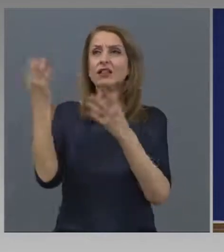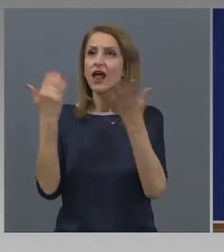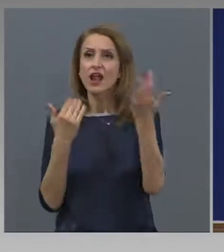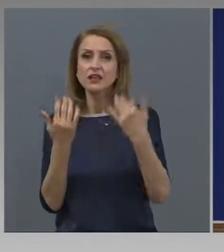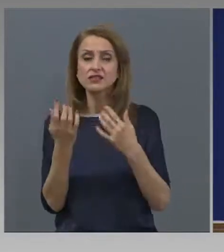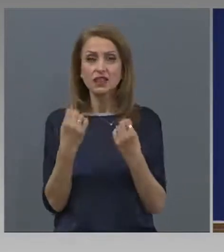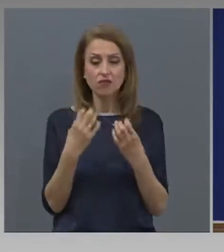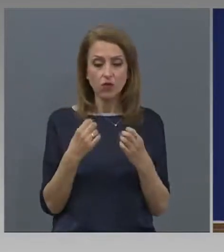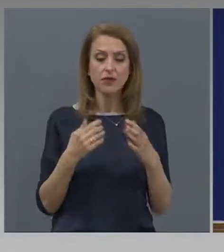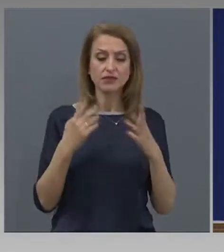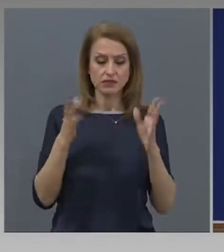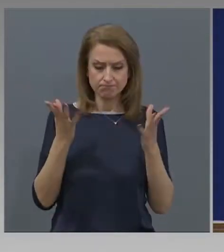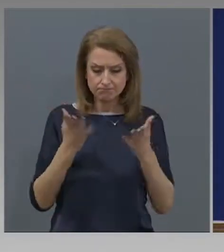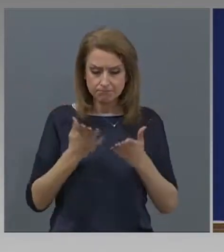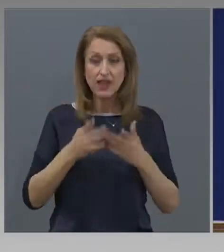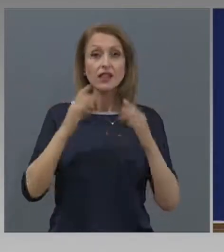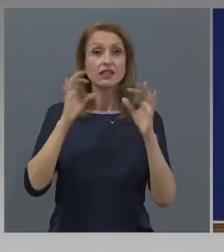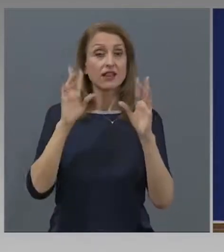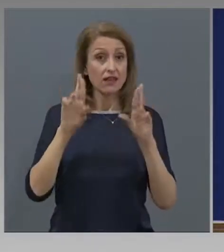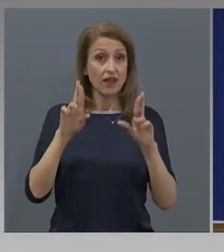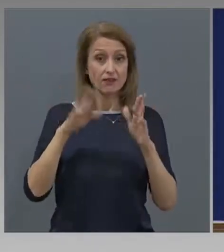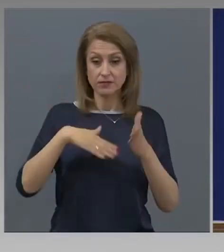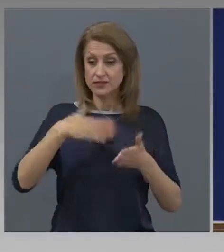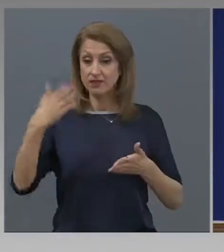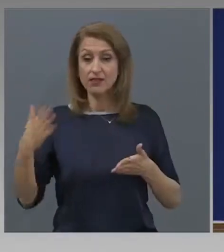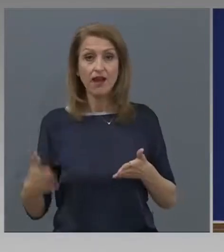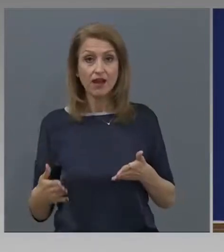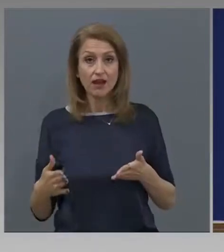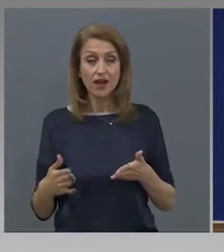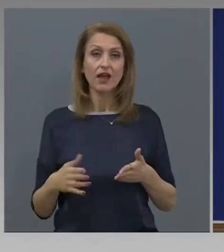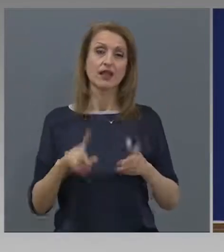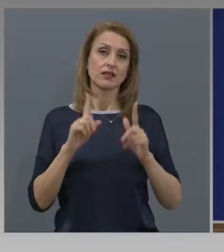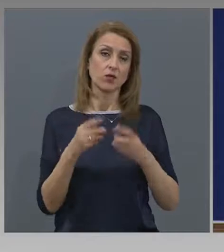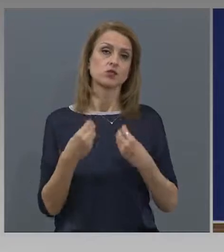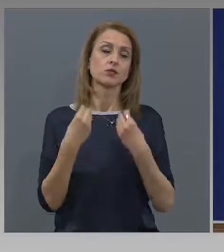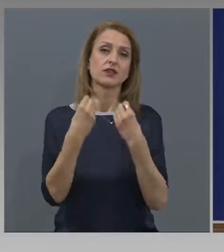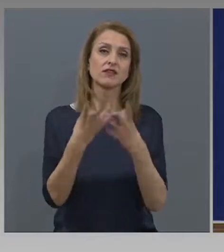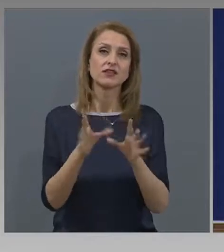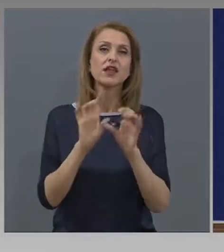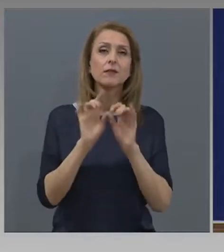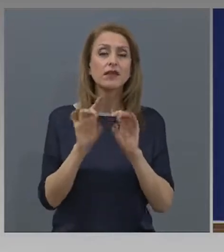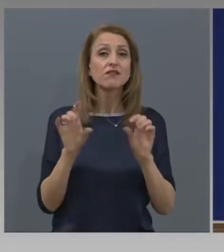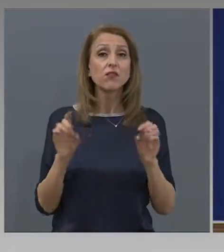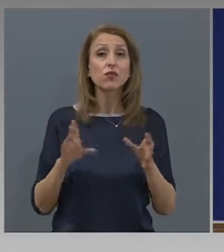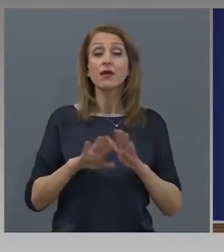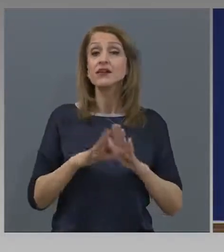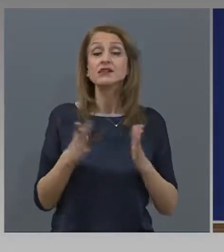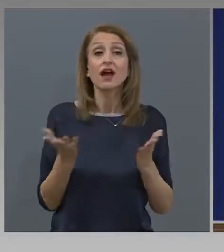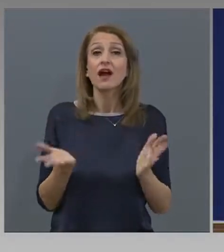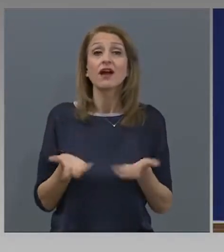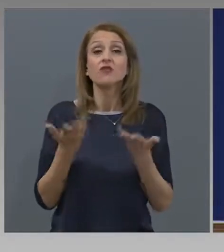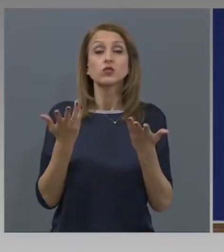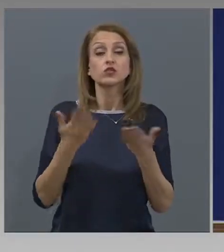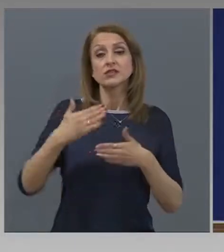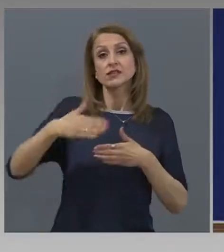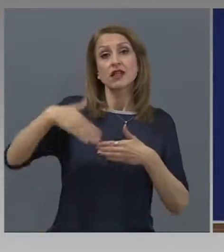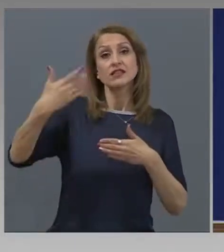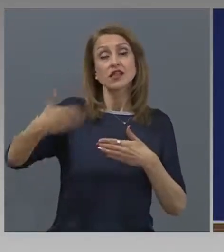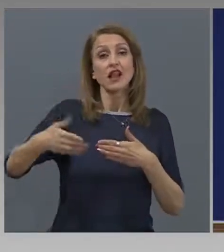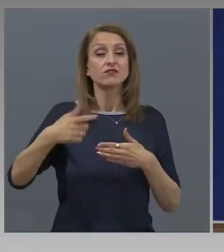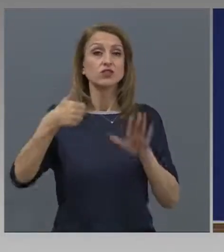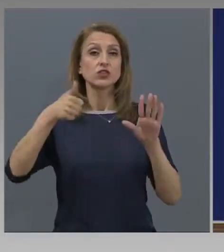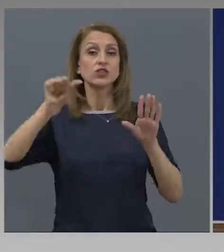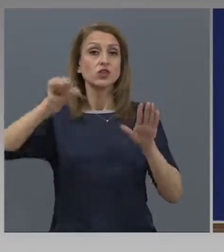края на извънредното положение, да можем да дадем информация за това, как ще изглежда пазара на труда в следващите 6